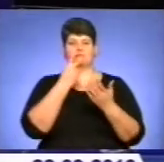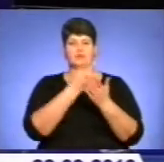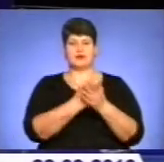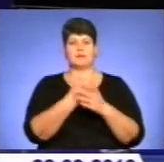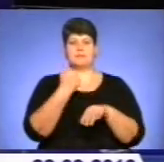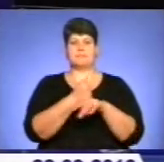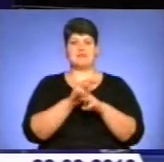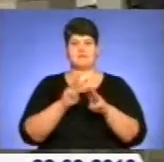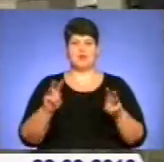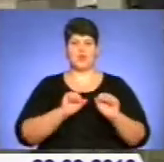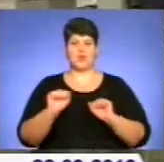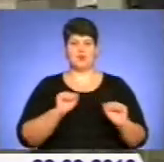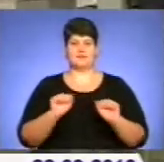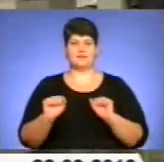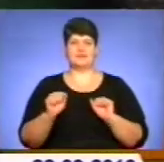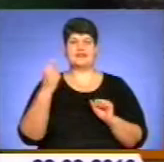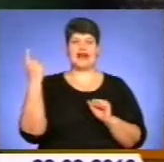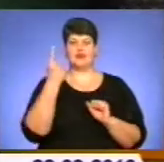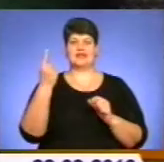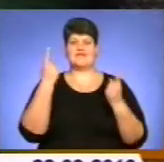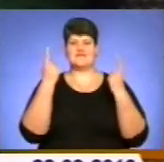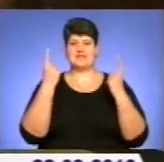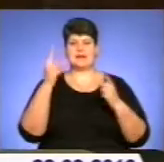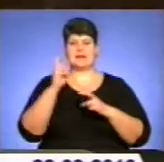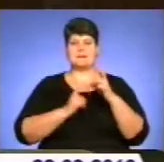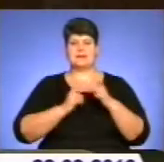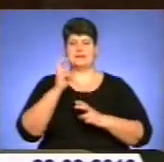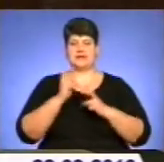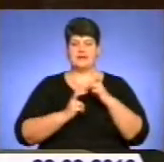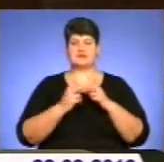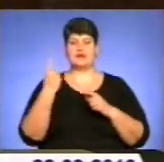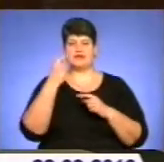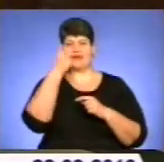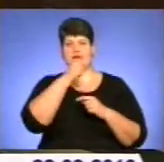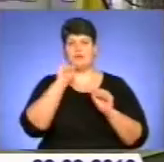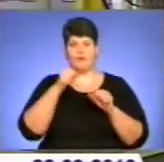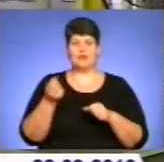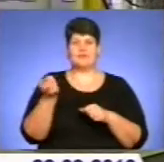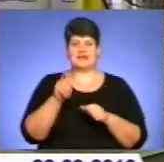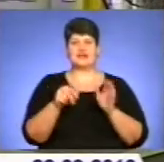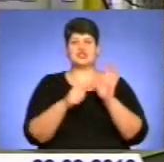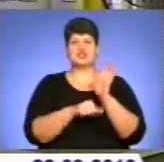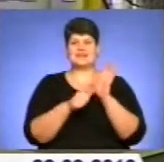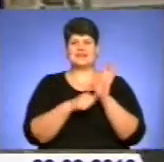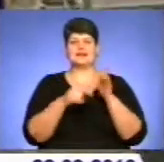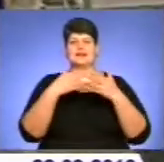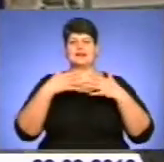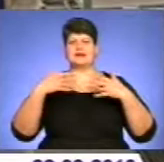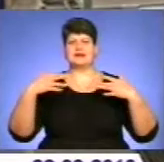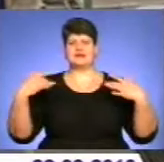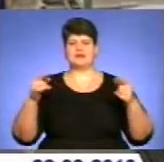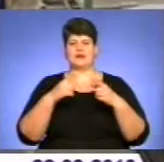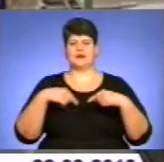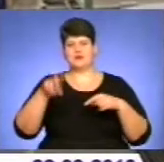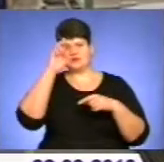'єру і уряду. На одне велике промислове підприємство за рік можуть зайти близько 60 різних держорганів